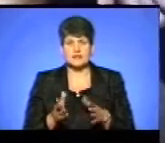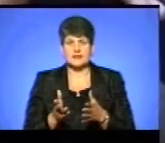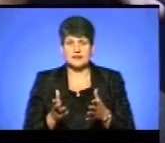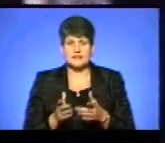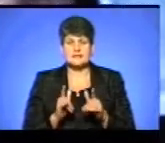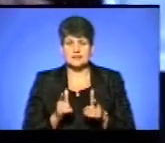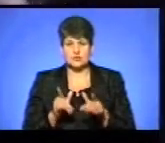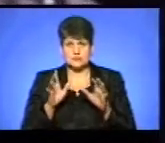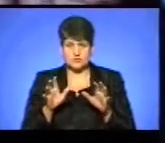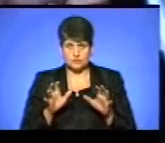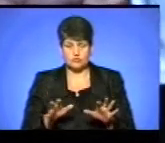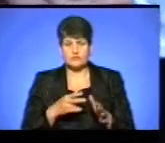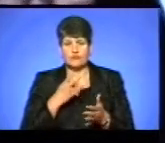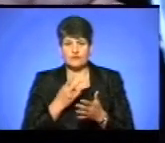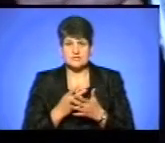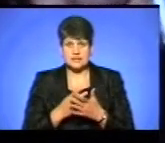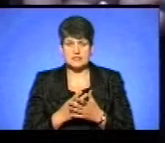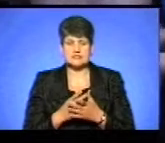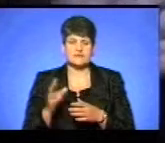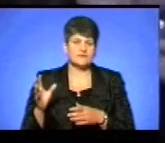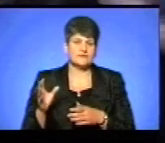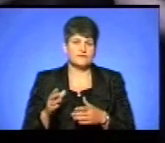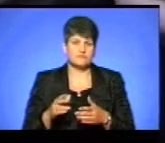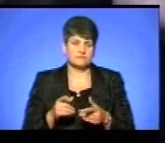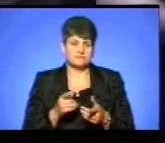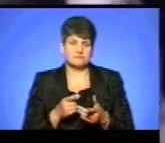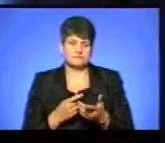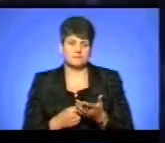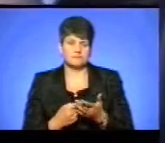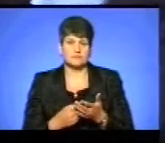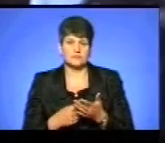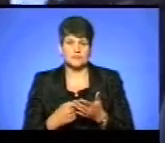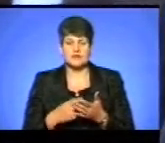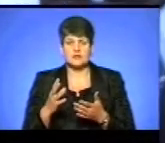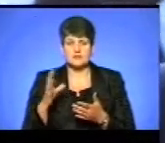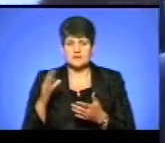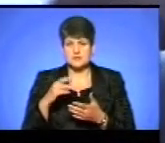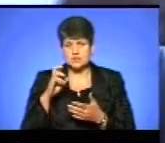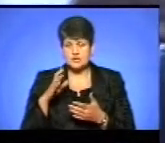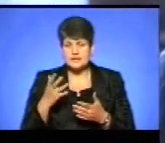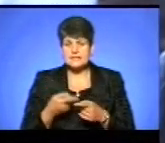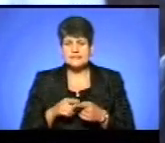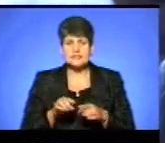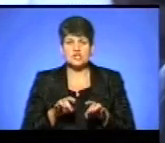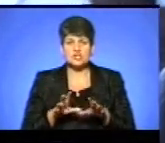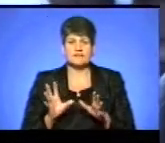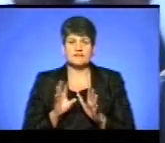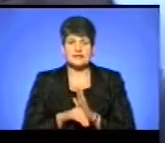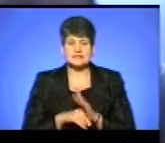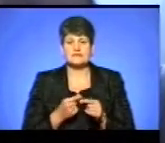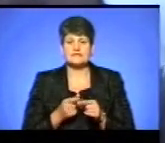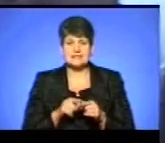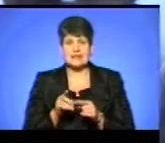законодавства, визнається всією Україною, в тому числі і державою. І, відповідно, ті рішення, які внесені в цей реєстр, і не були